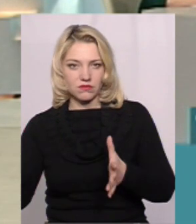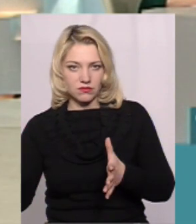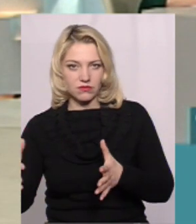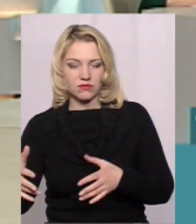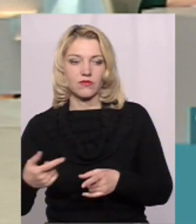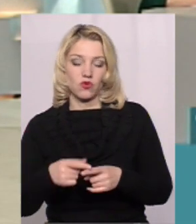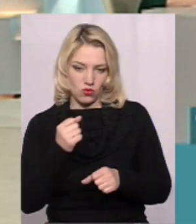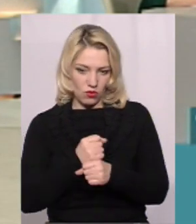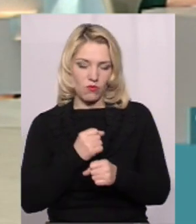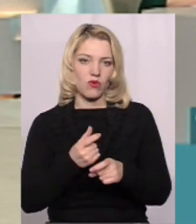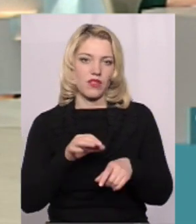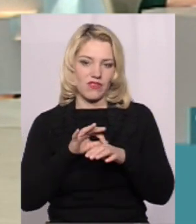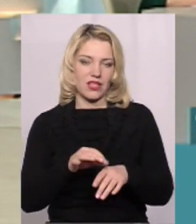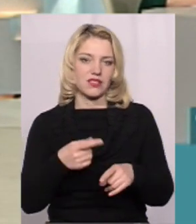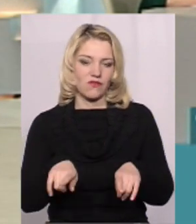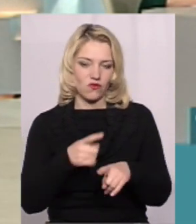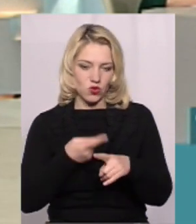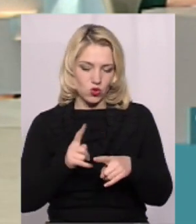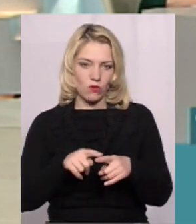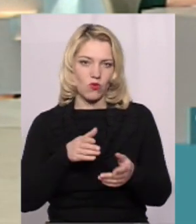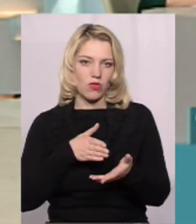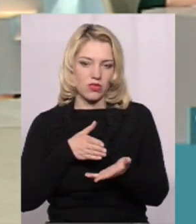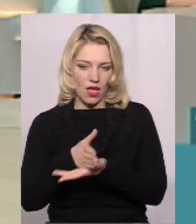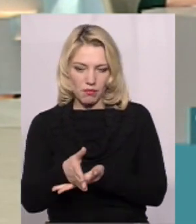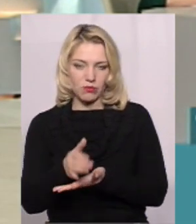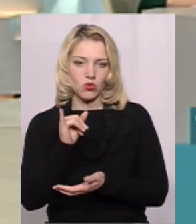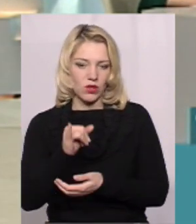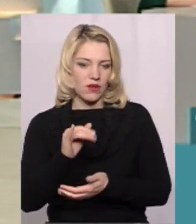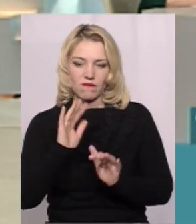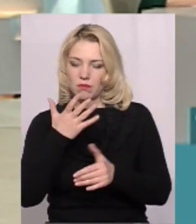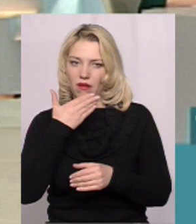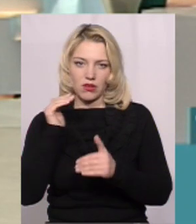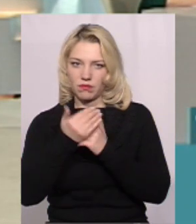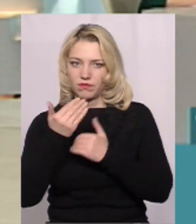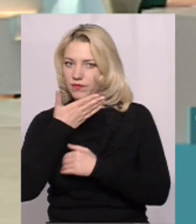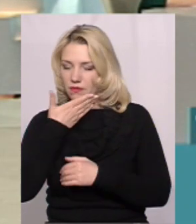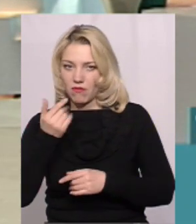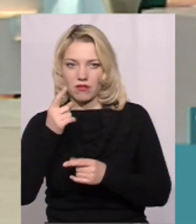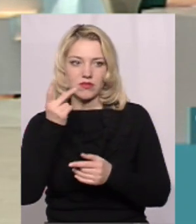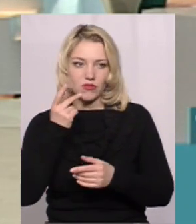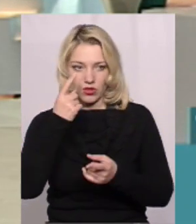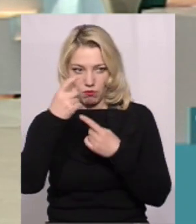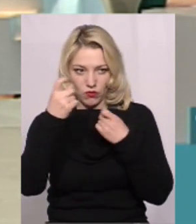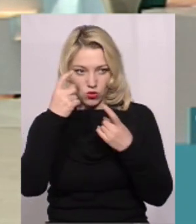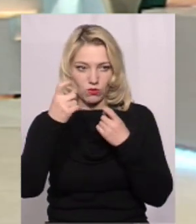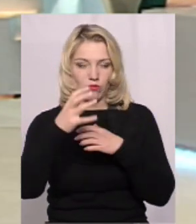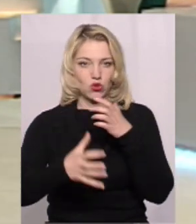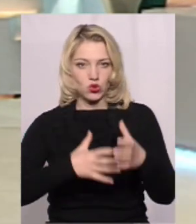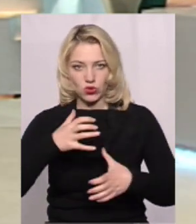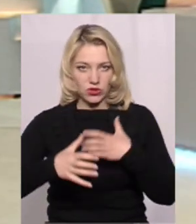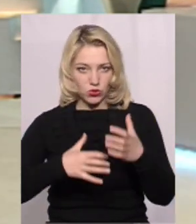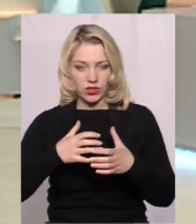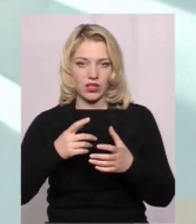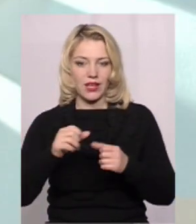напрямку все ж таки ведеться І випадки ці не приховуються Завжди повідомляється Міжнародне епізотичне бюро, наше